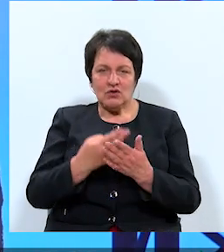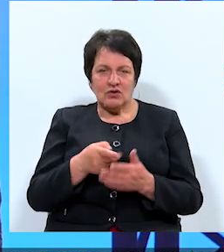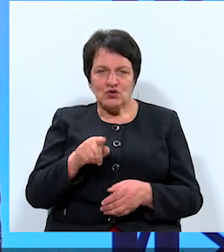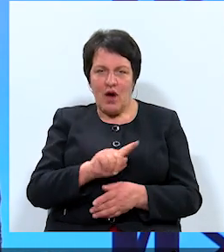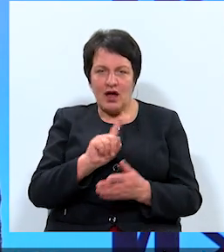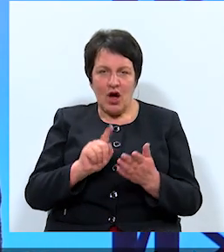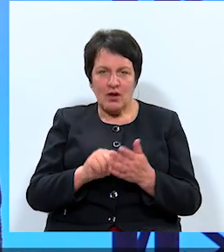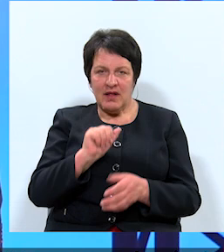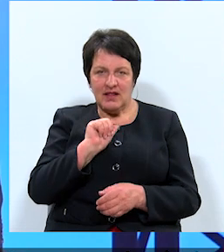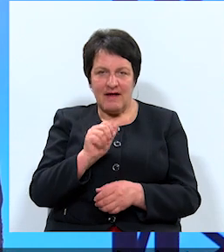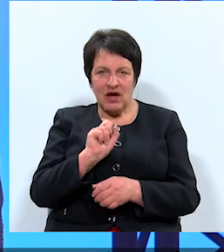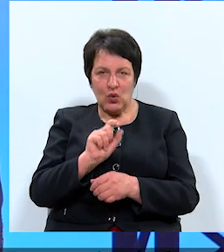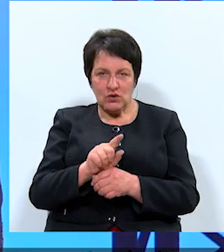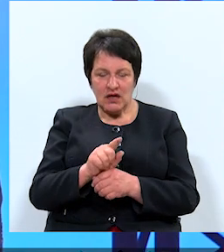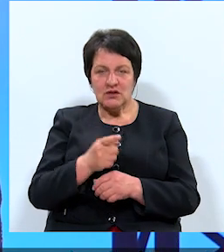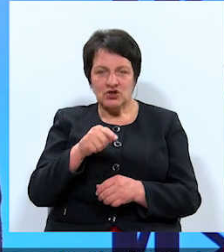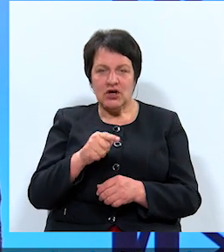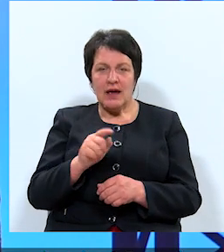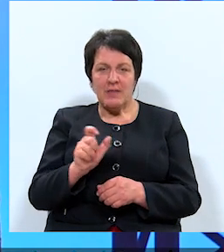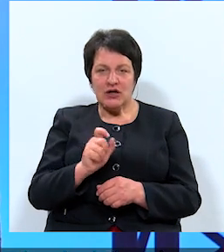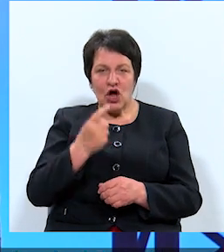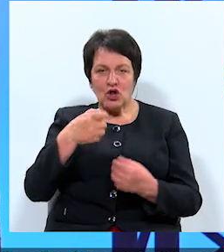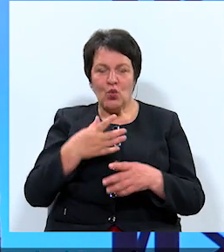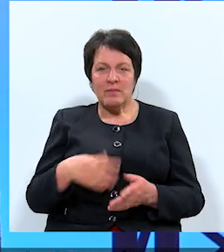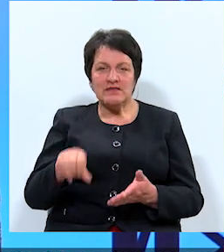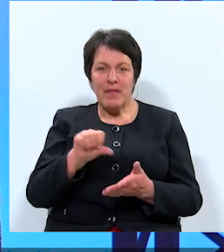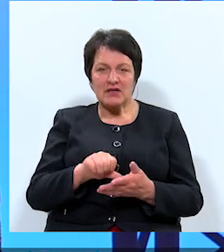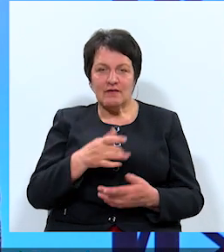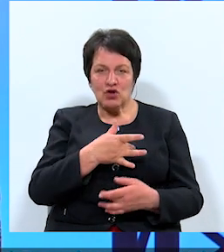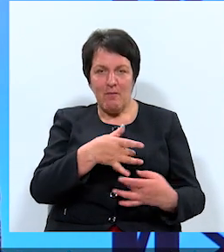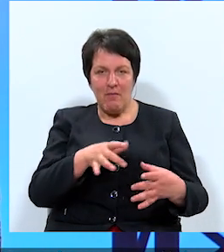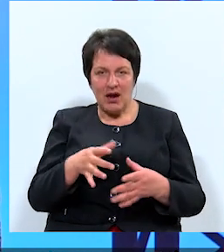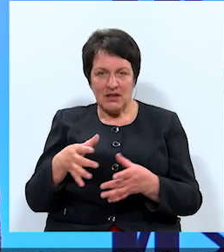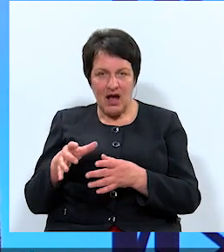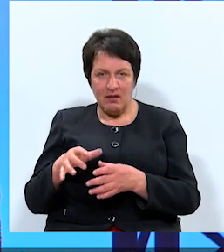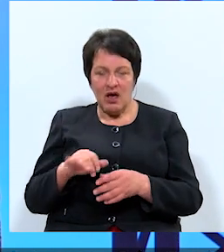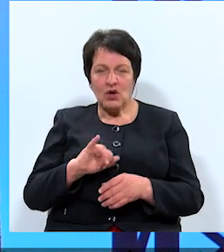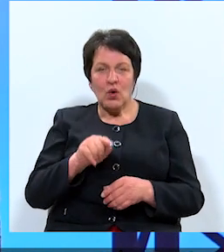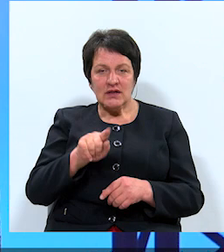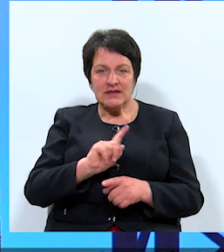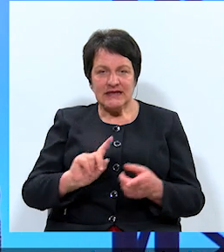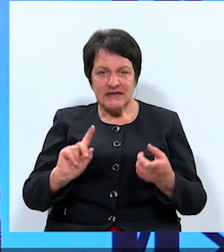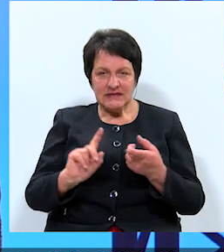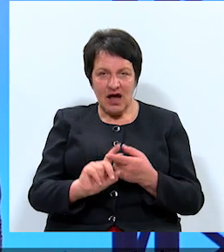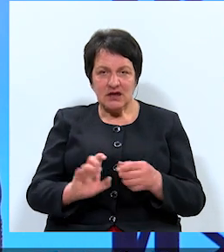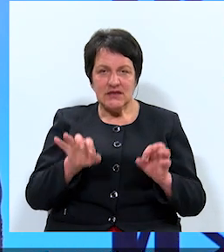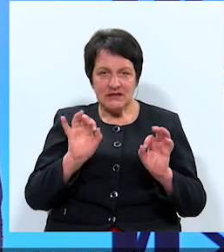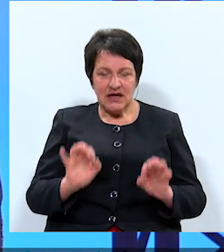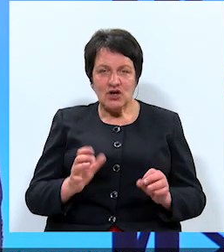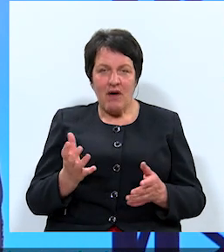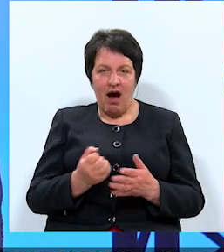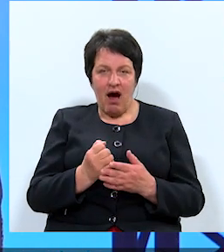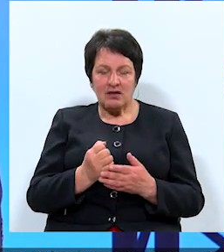jautājumu nevar uzdot šī brīža domes pārstavošajām partijām, jo tas ir saistīts tiešām ar